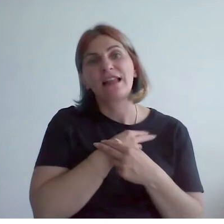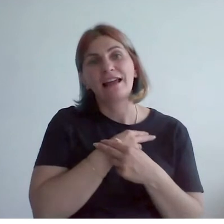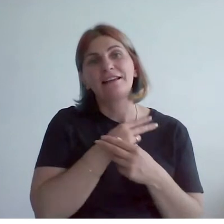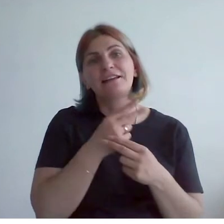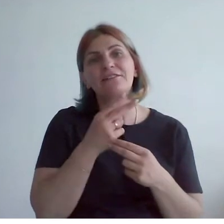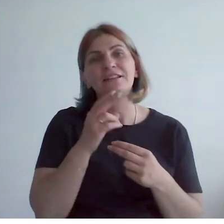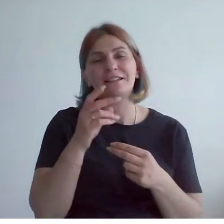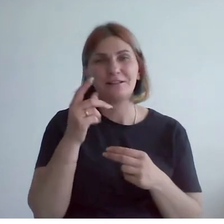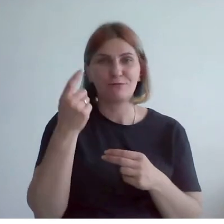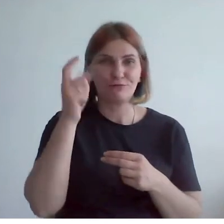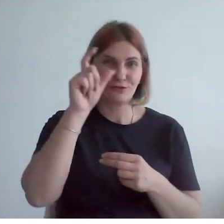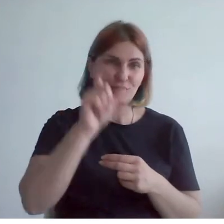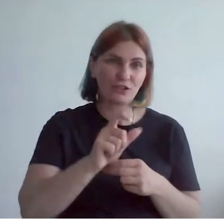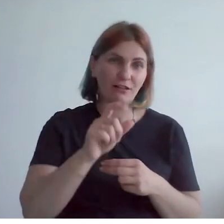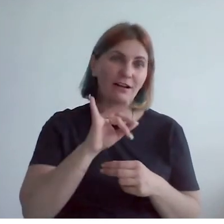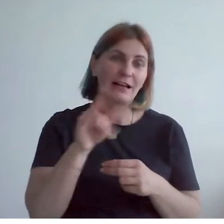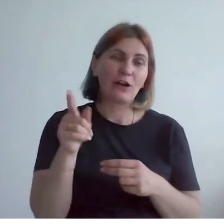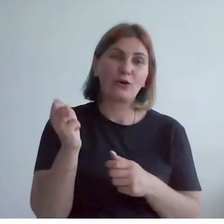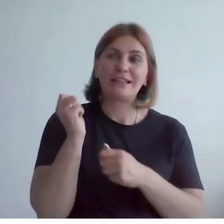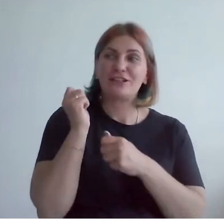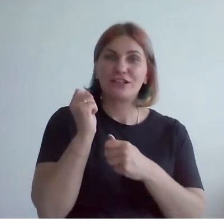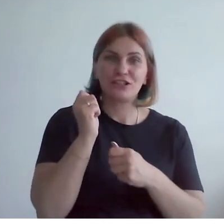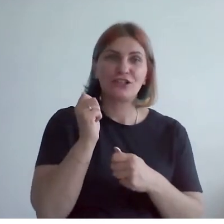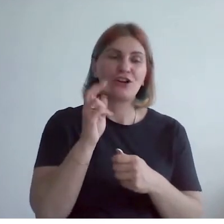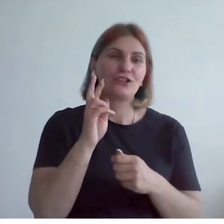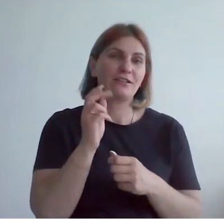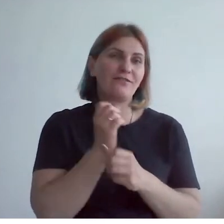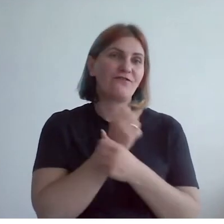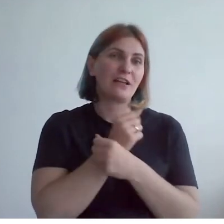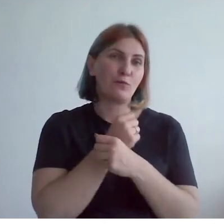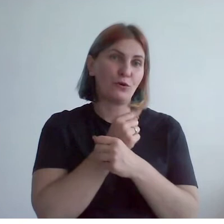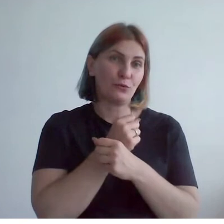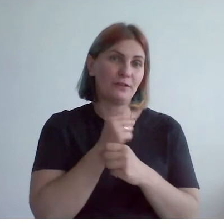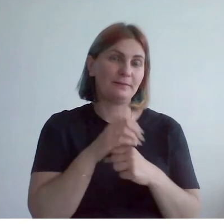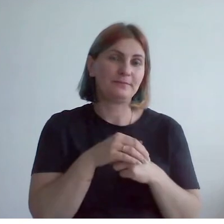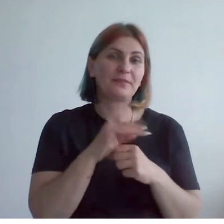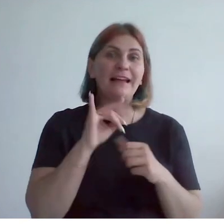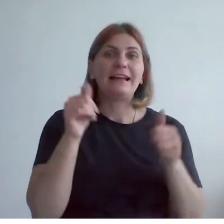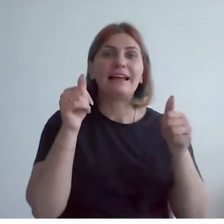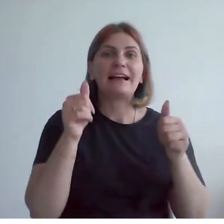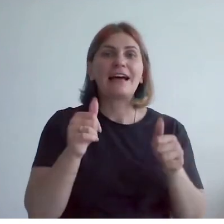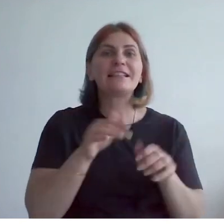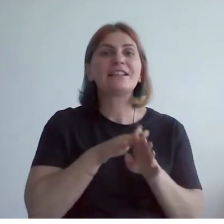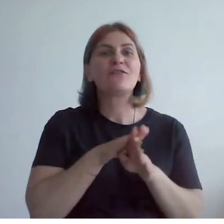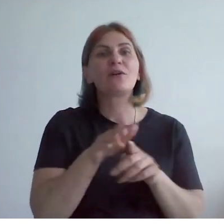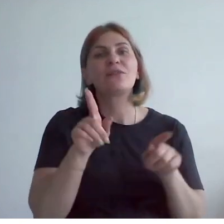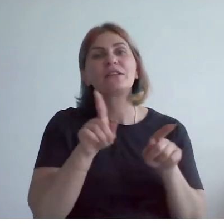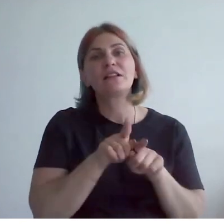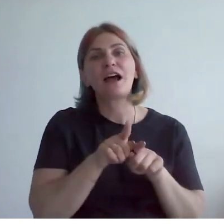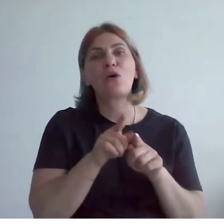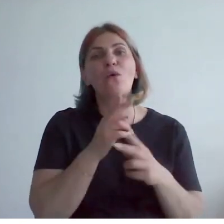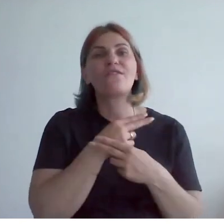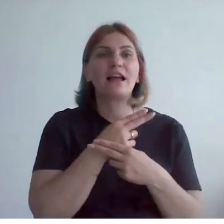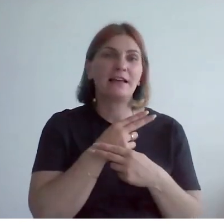«Погонщик» и придерживает за узды верблюда, и картина выполнена в такой примитивистской наивной